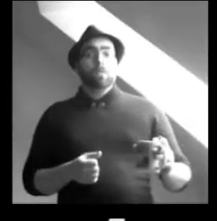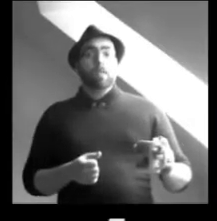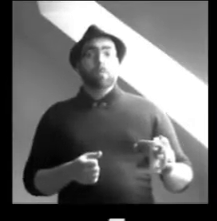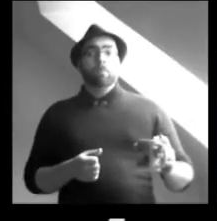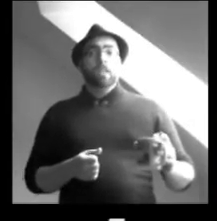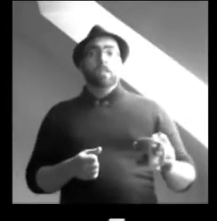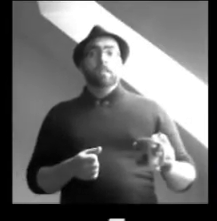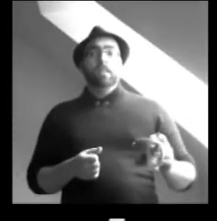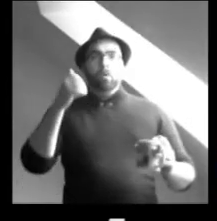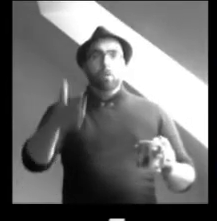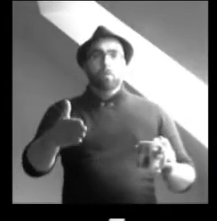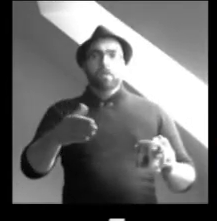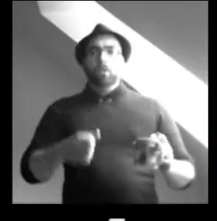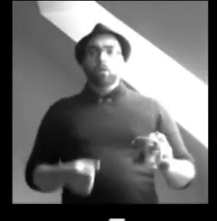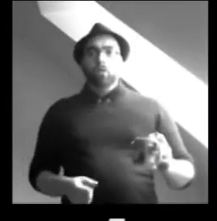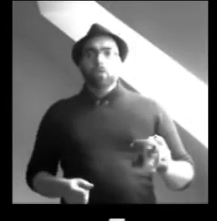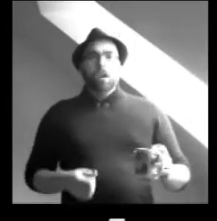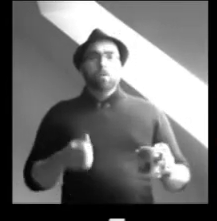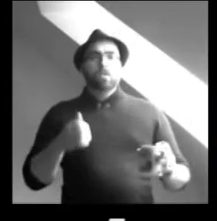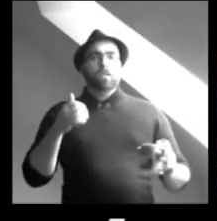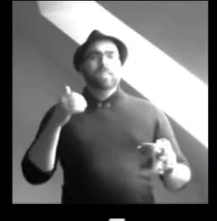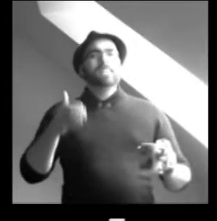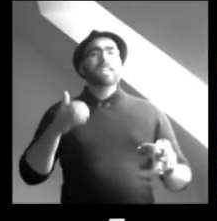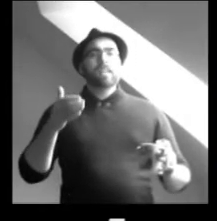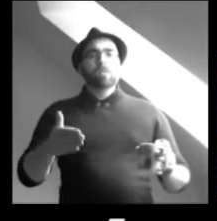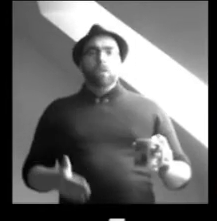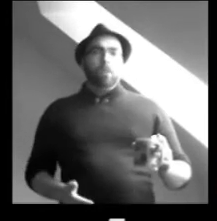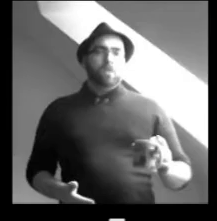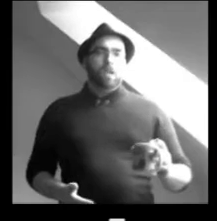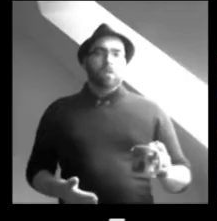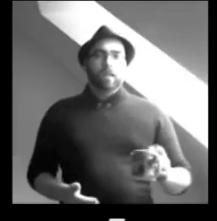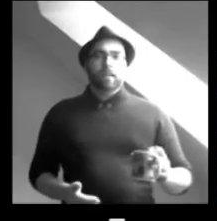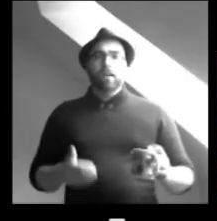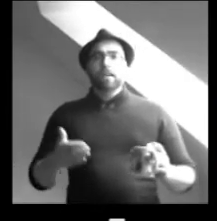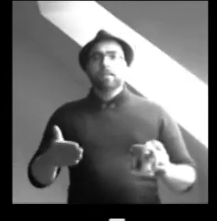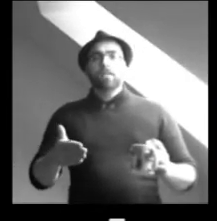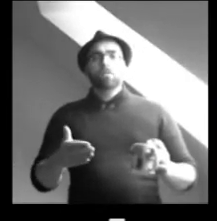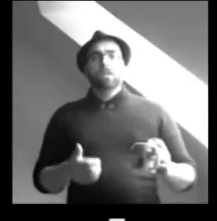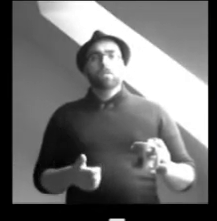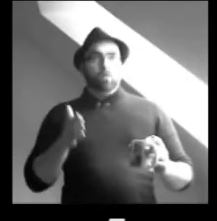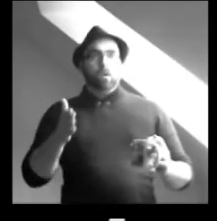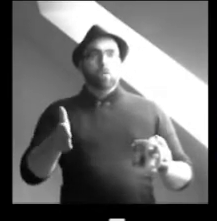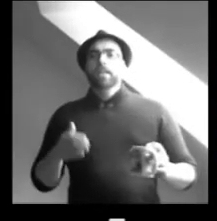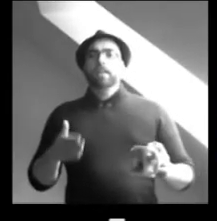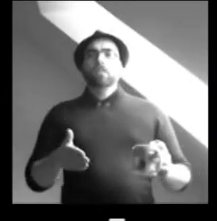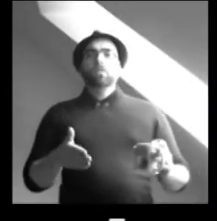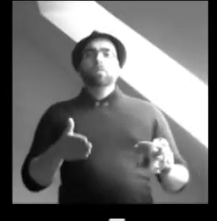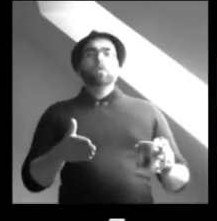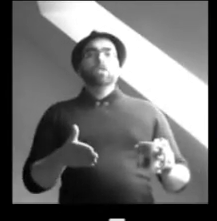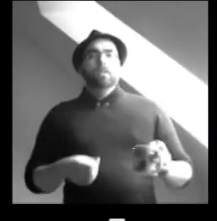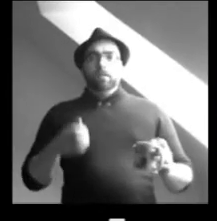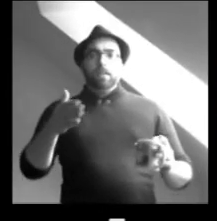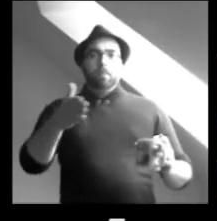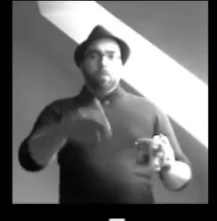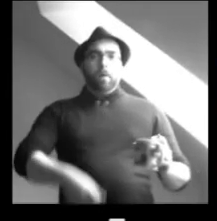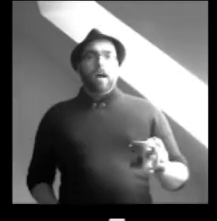effets trop simples d'un montage alterné, pour proposer autre chose, comme une sorte d'annihilation de la frontière entre l'intérieur et l'extérieur du véhicule, tout en roulant. Il y a quelque chose de